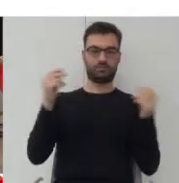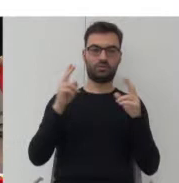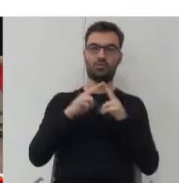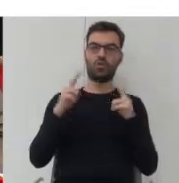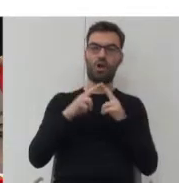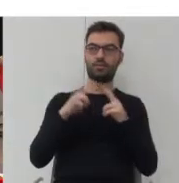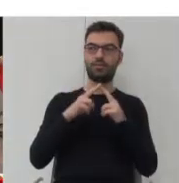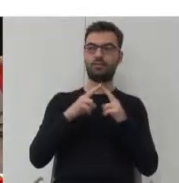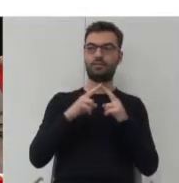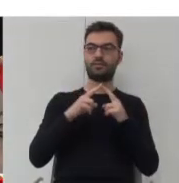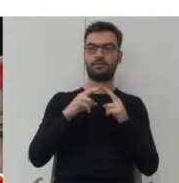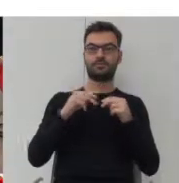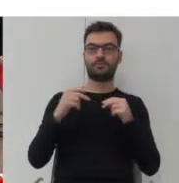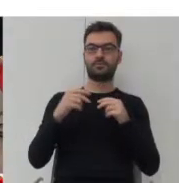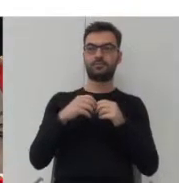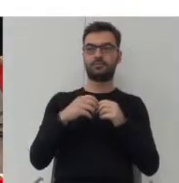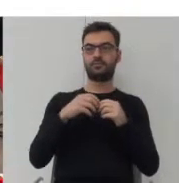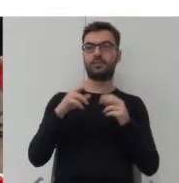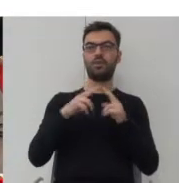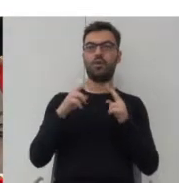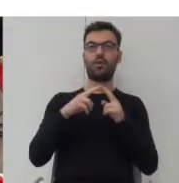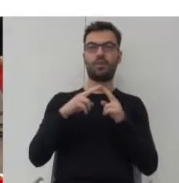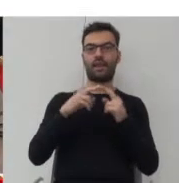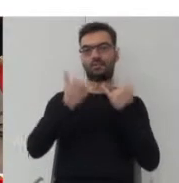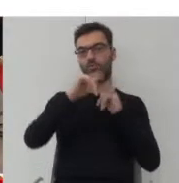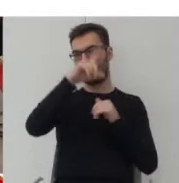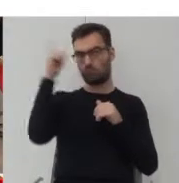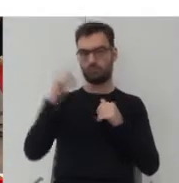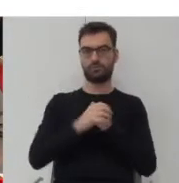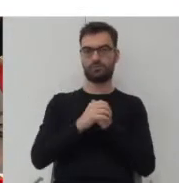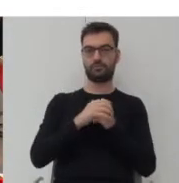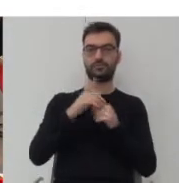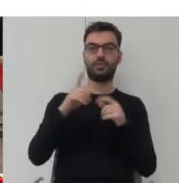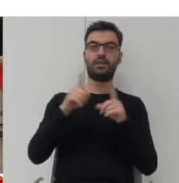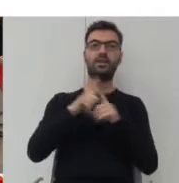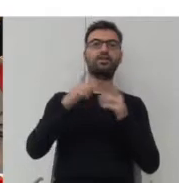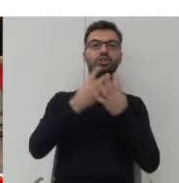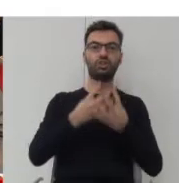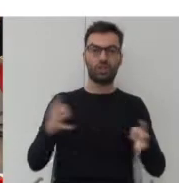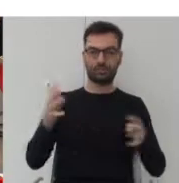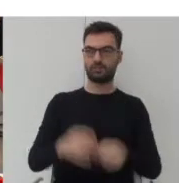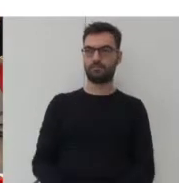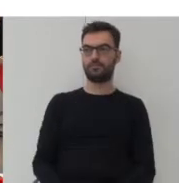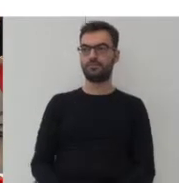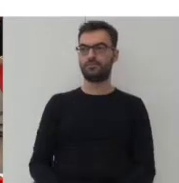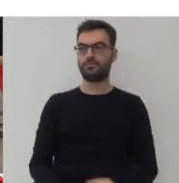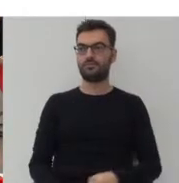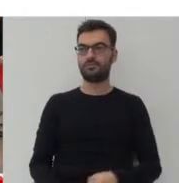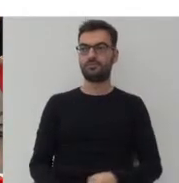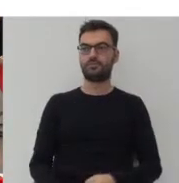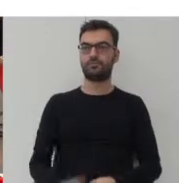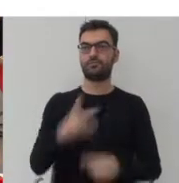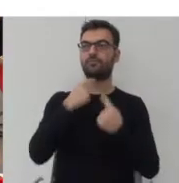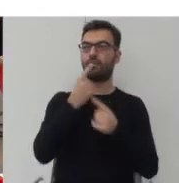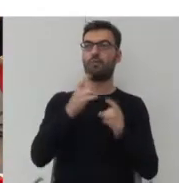których mieszkamy, kontakt jakby ze skalą ludzką, czyli z ziemią tak naprawdę. Chciałam też od razu